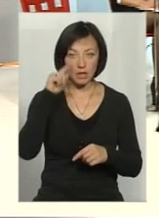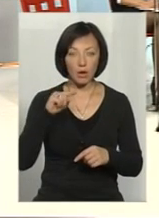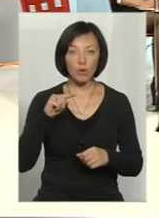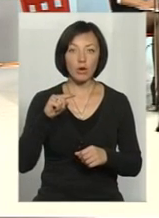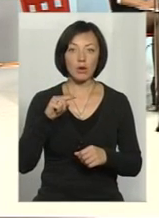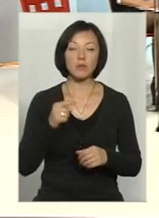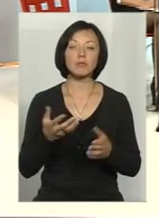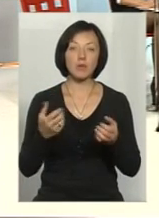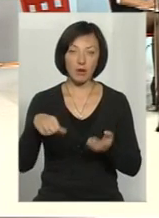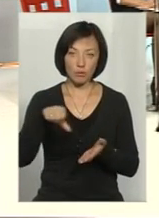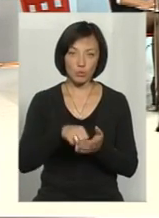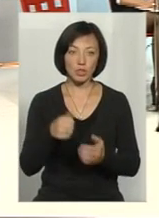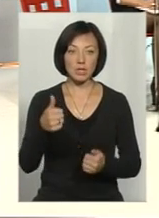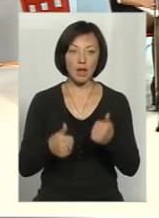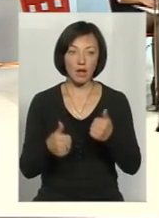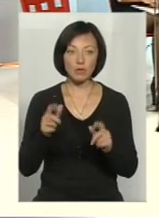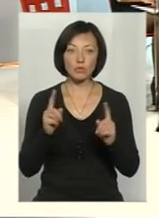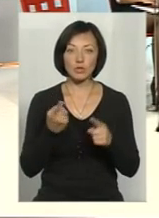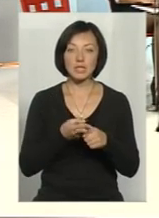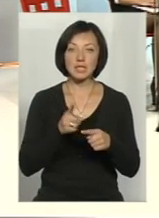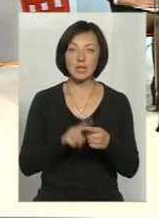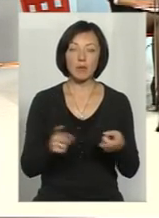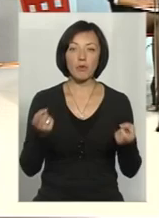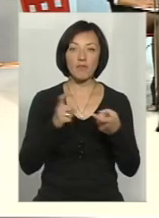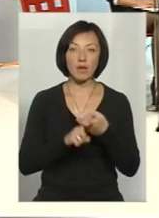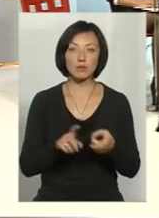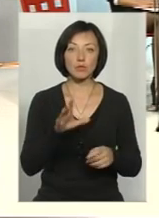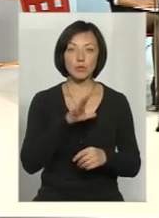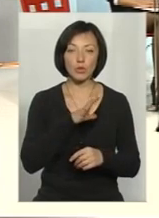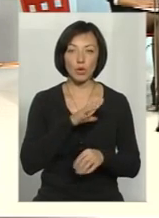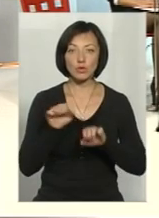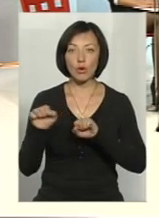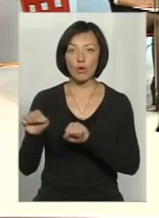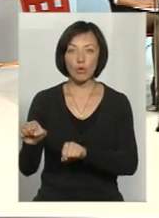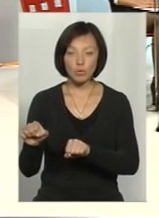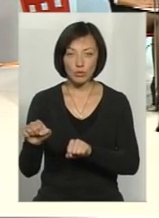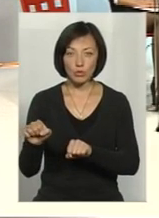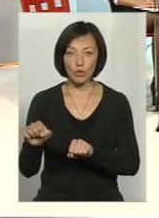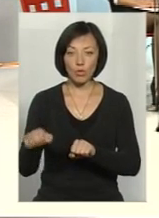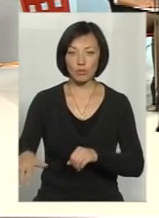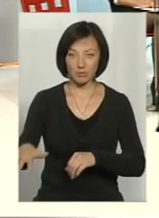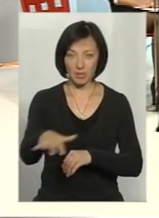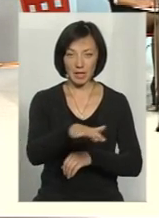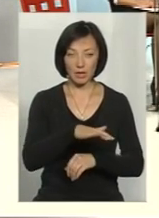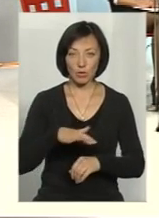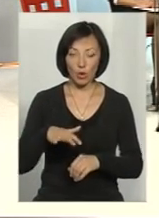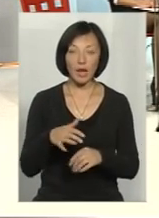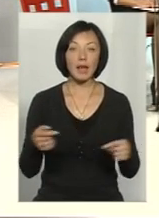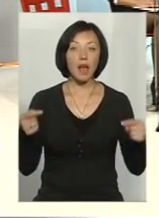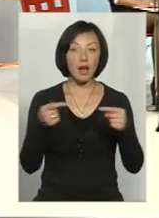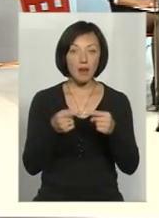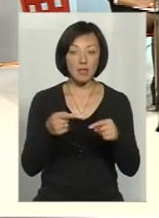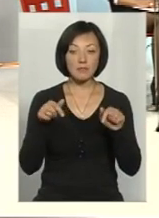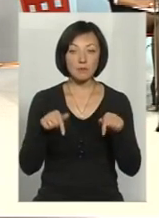він брав участь в грантах, тому що це пов'язано було з охоронно-водноболотних уїдь. І якраз